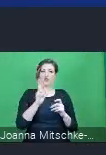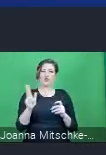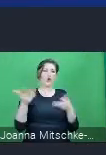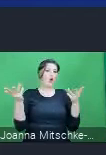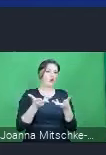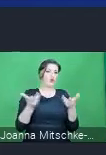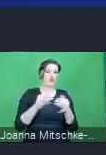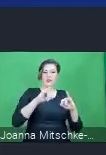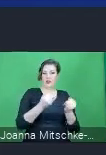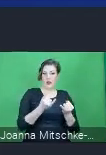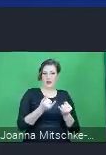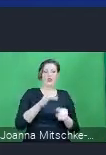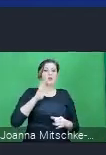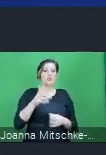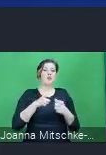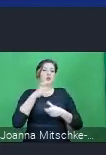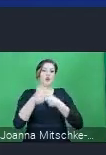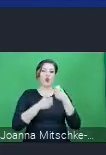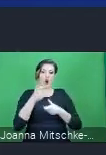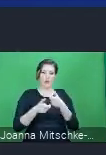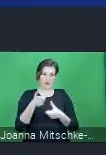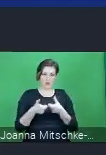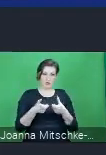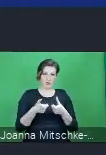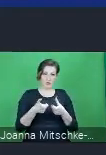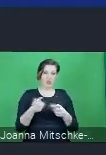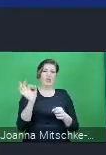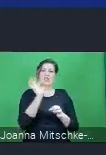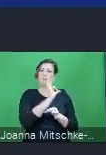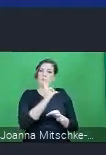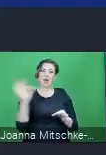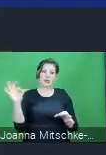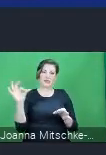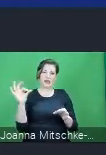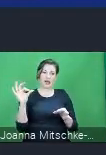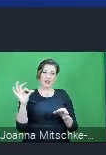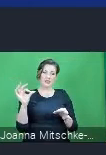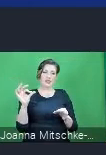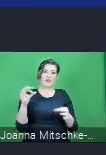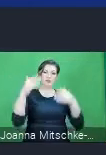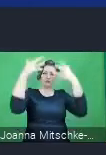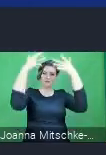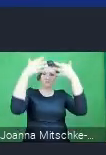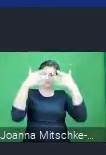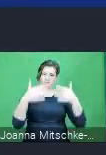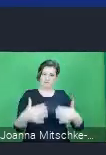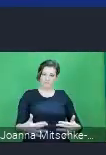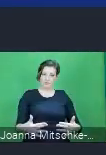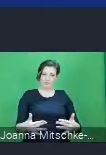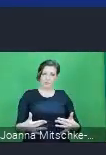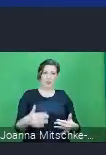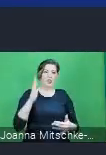budowie cyfrowej bazy, która będzie zasilana zarówno przez samych obywateli, jak i wiele organów administracji